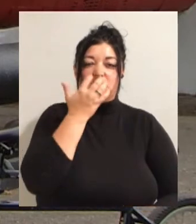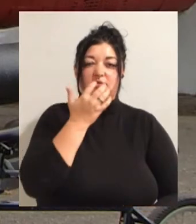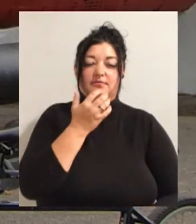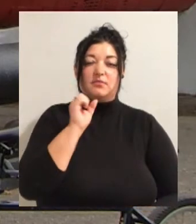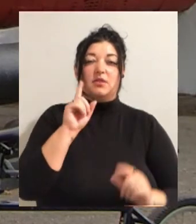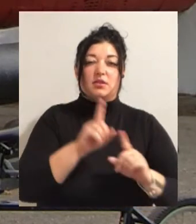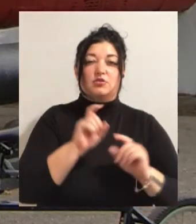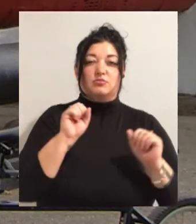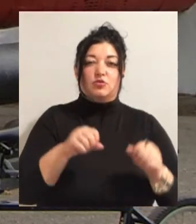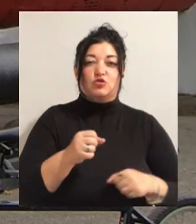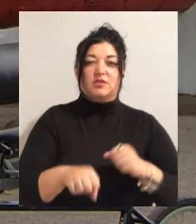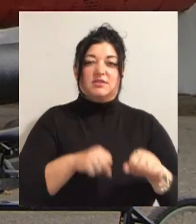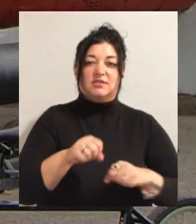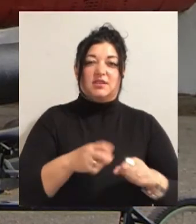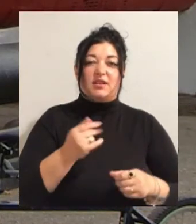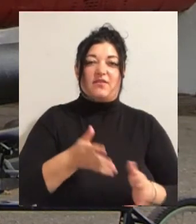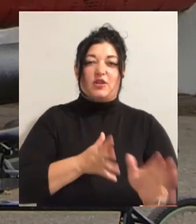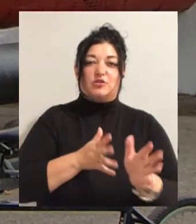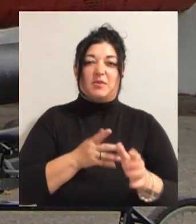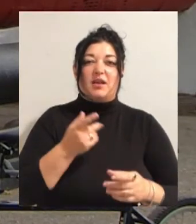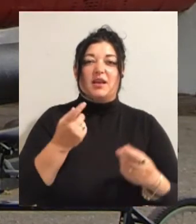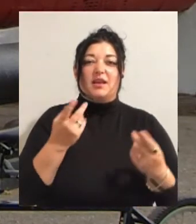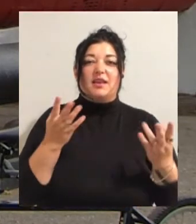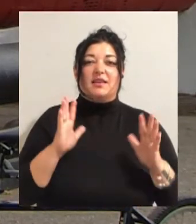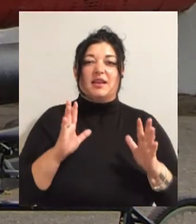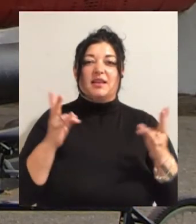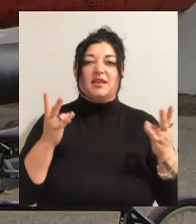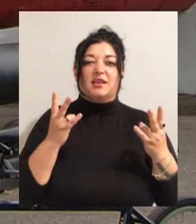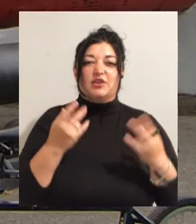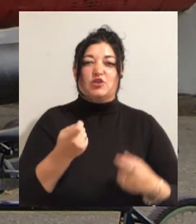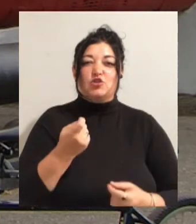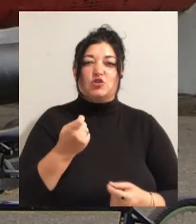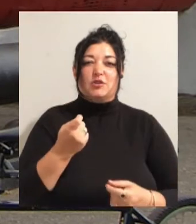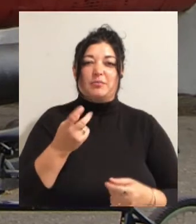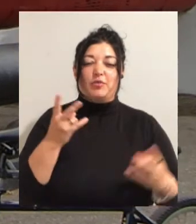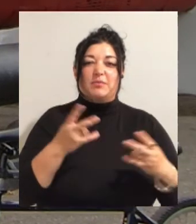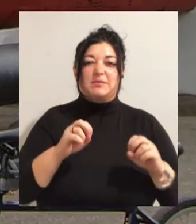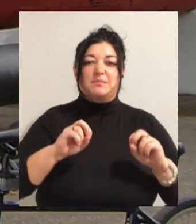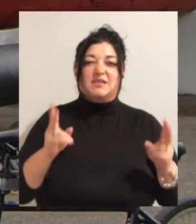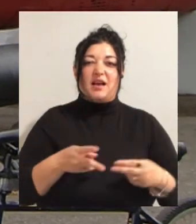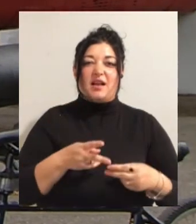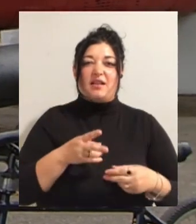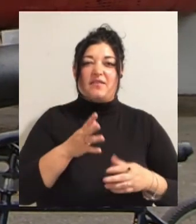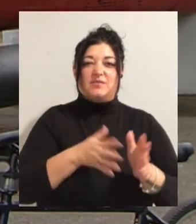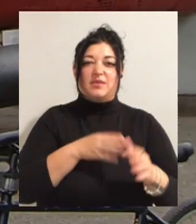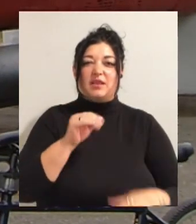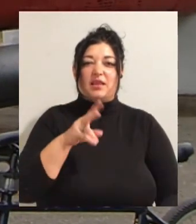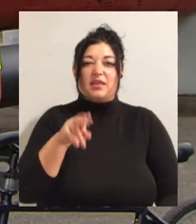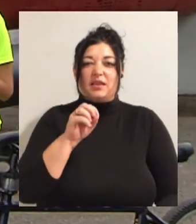велосипеді. Але тільки трішечки потрібно, як то кажуть, спеціальний велосипед, тандем, і